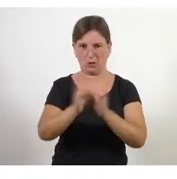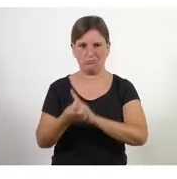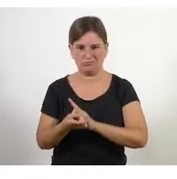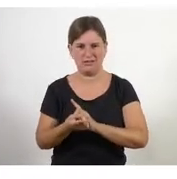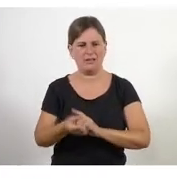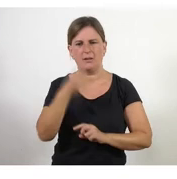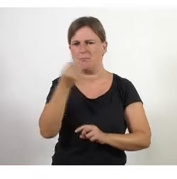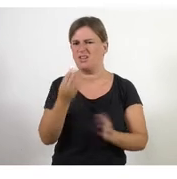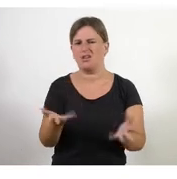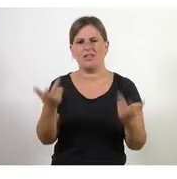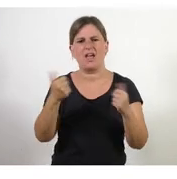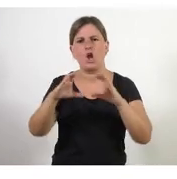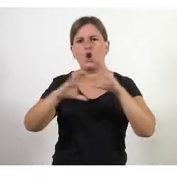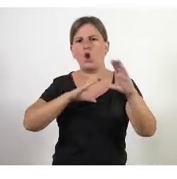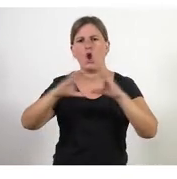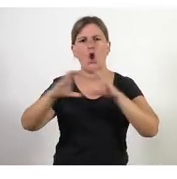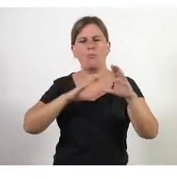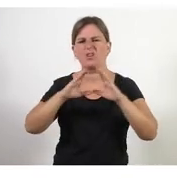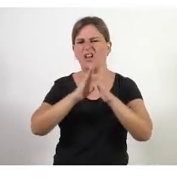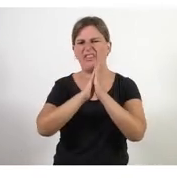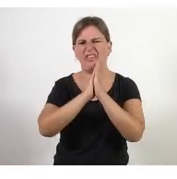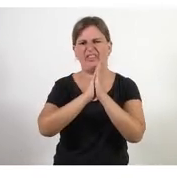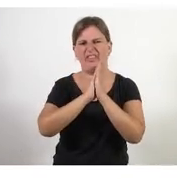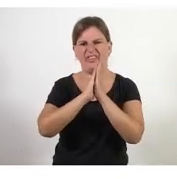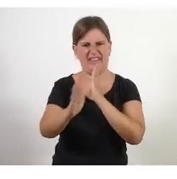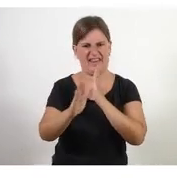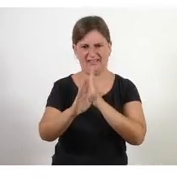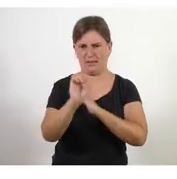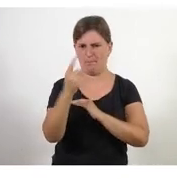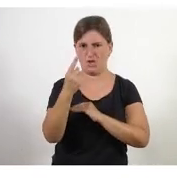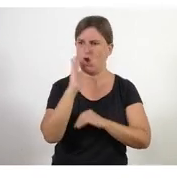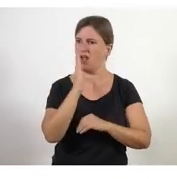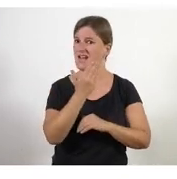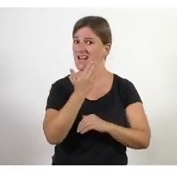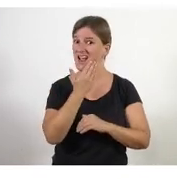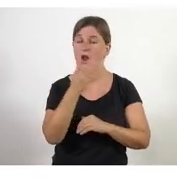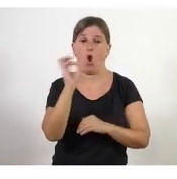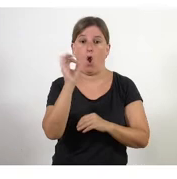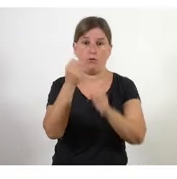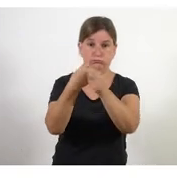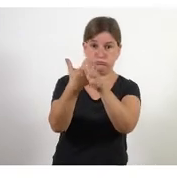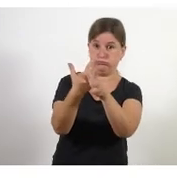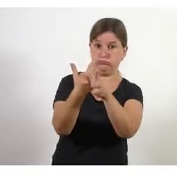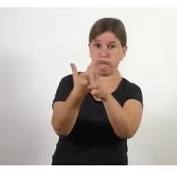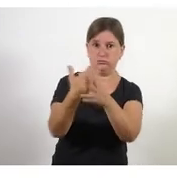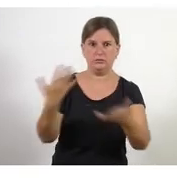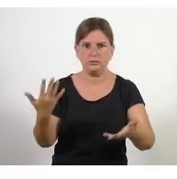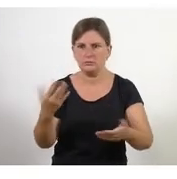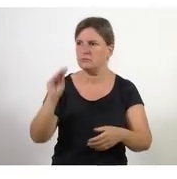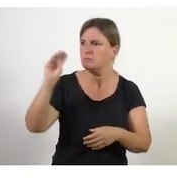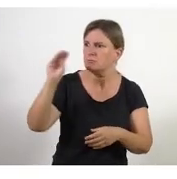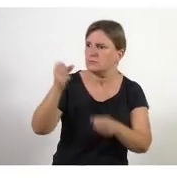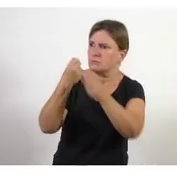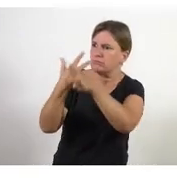eficient efectiu la comunicació el més directe possible i la cara a cara potser via online escolta Lluís